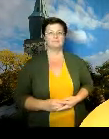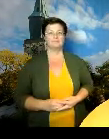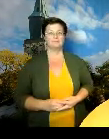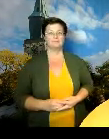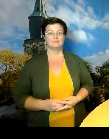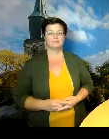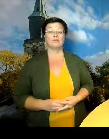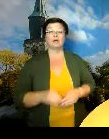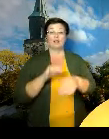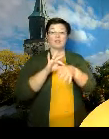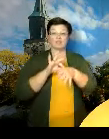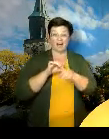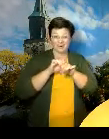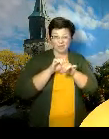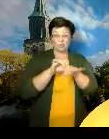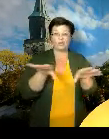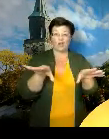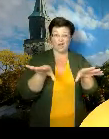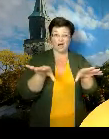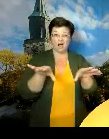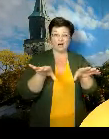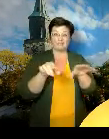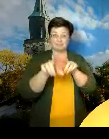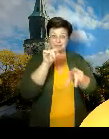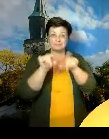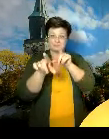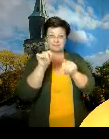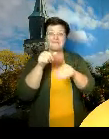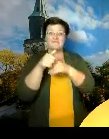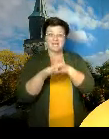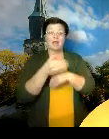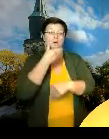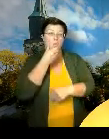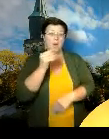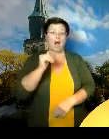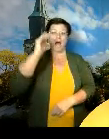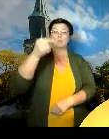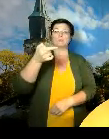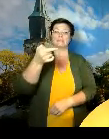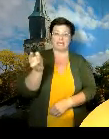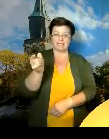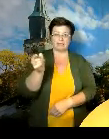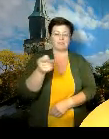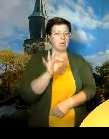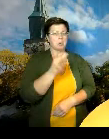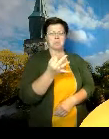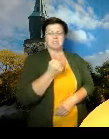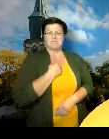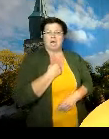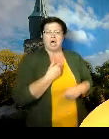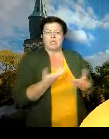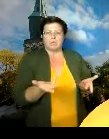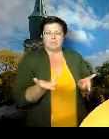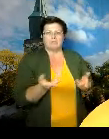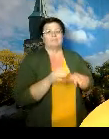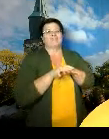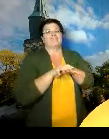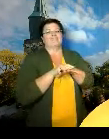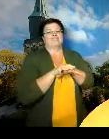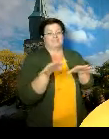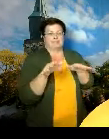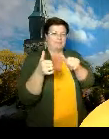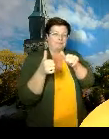Edelleenkin näitä tartuntoja todetaan eniten nuorilla aikuisilla ja tartunnan lähteet ovat suurilta osin, suurimmalta osin